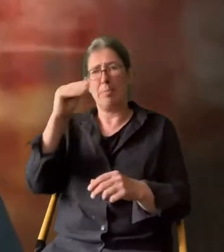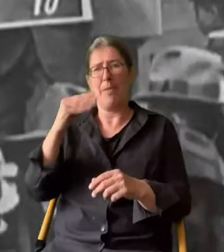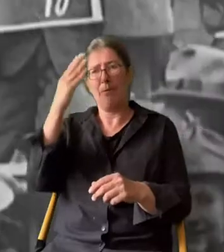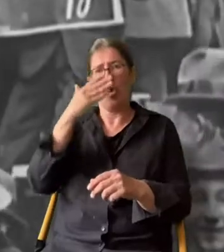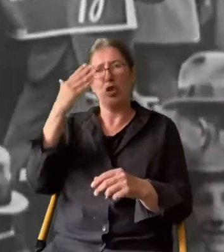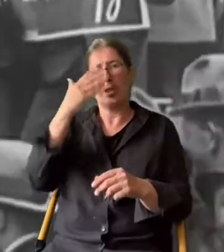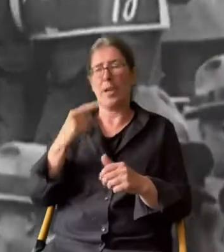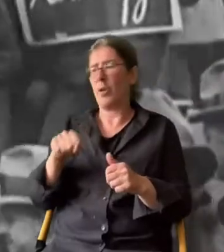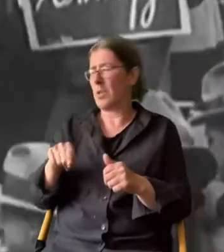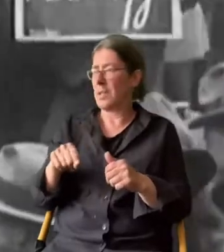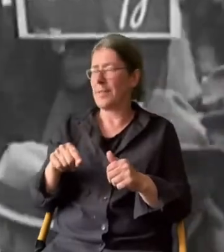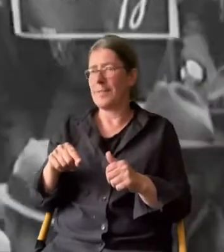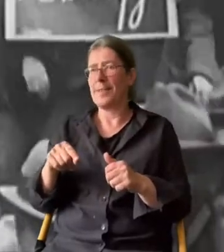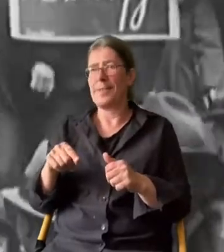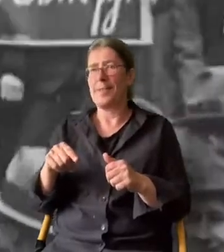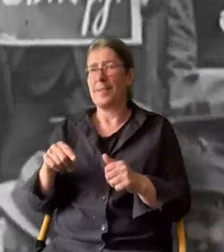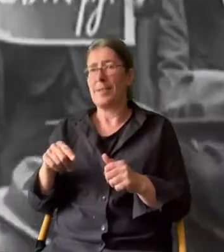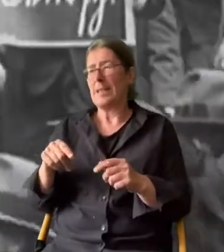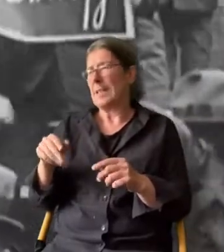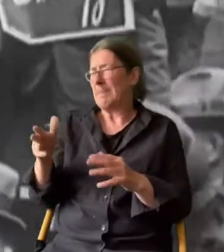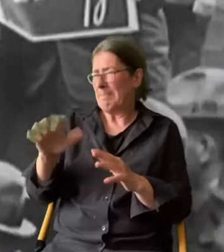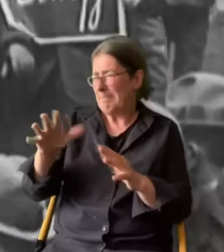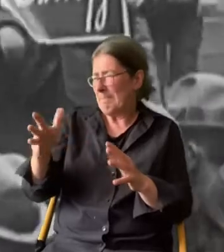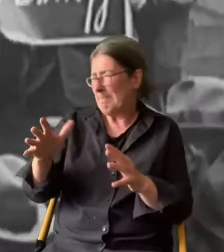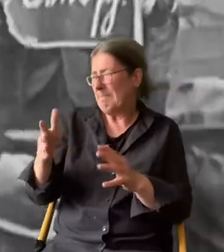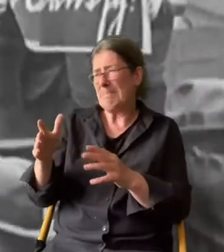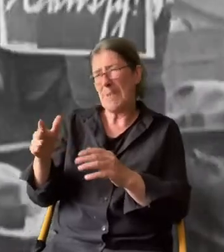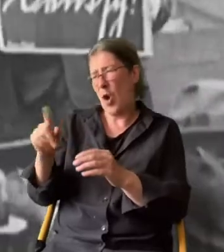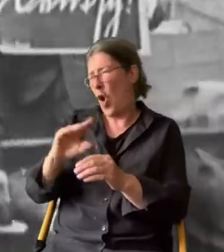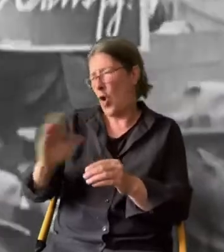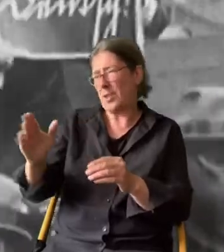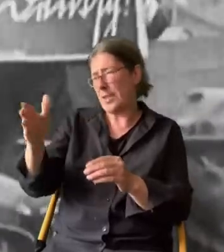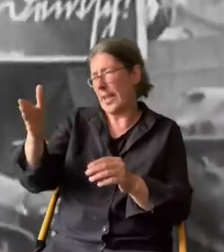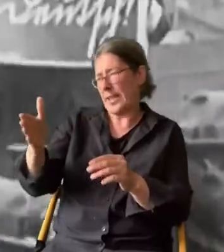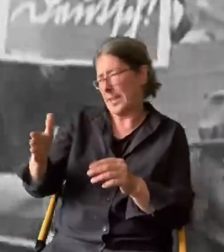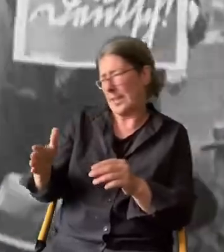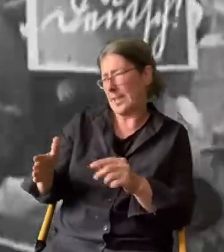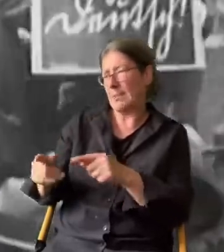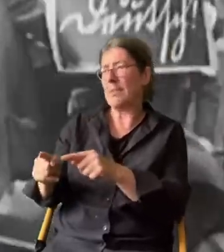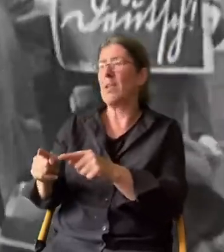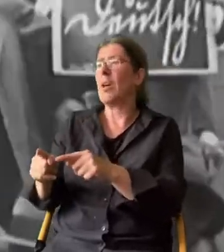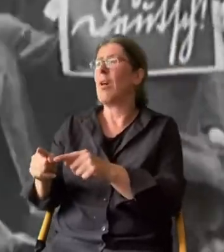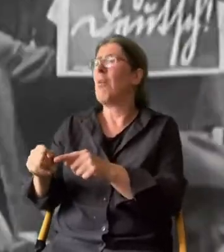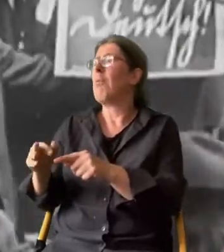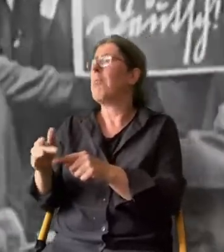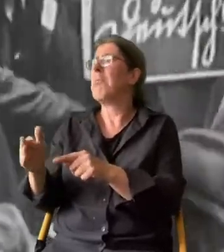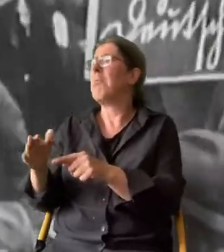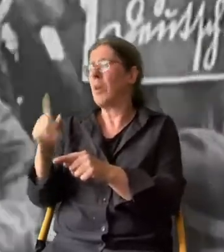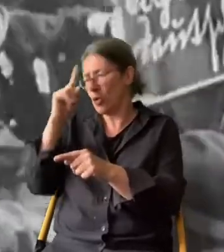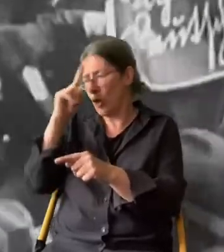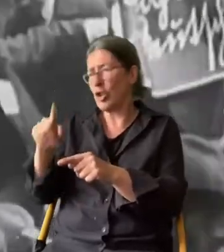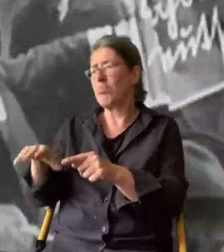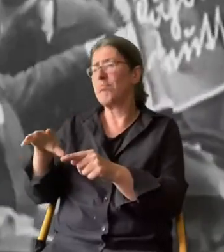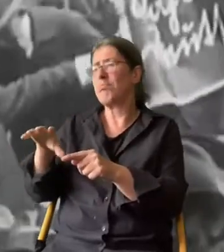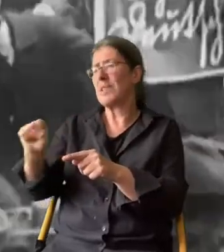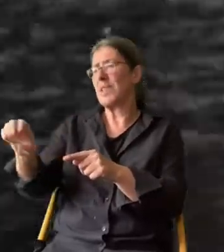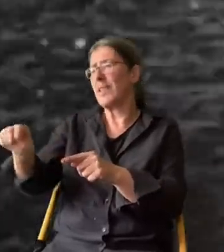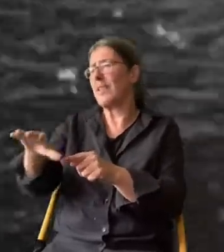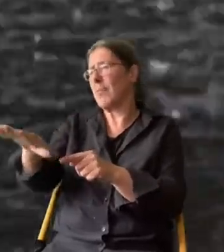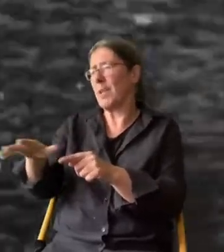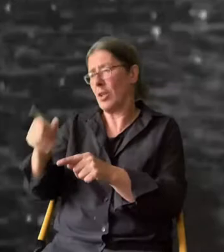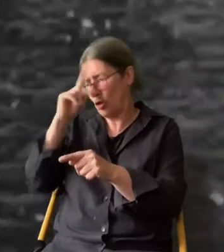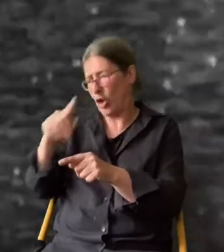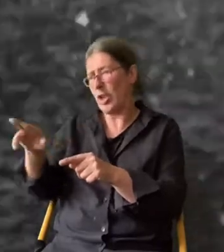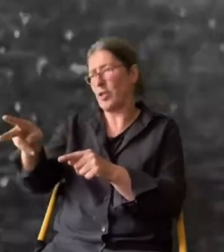Westgrenze. Stresemanns Vorstellung lief darauf hinaus, dass man sie irgendwie so verändert, dass man die mehrheitlich deutsch besiedelten Gebiete für